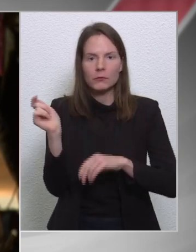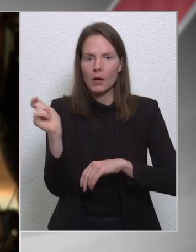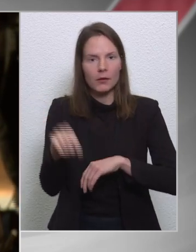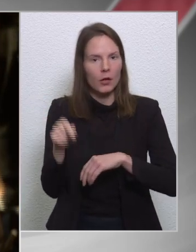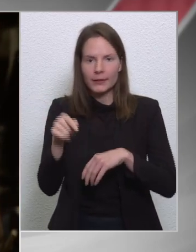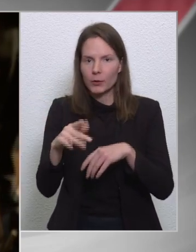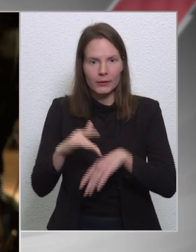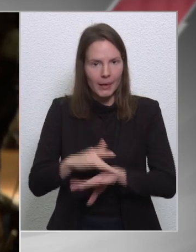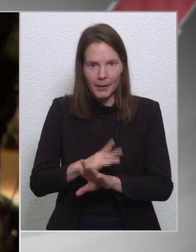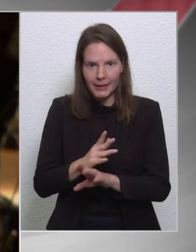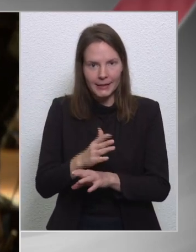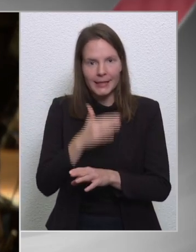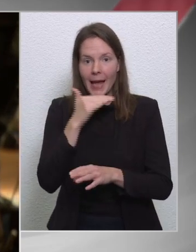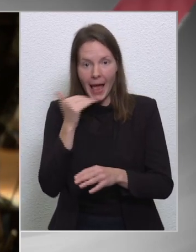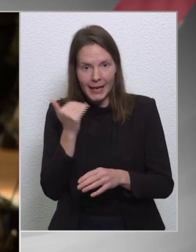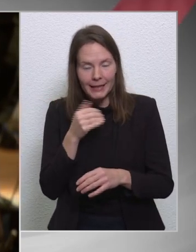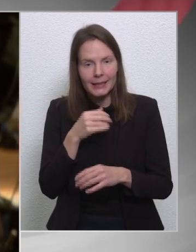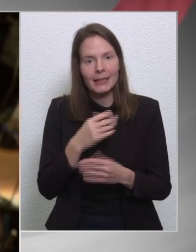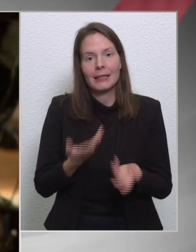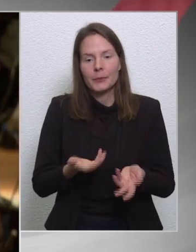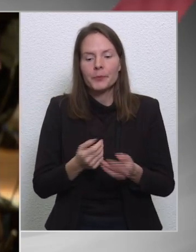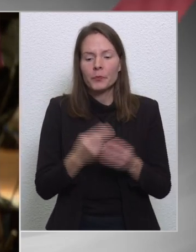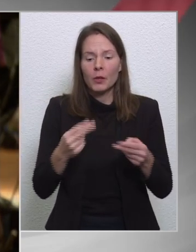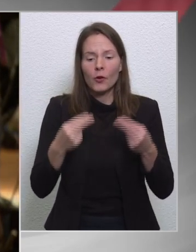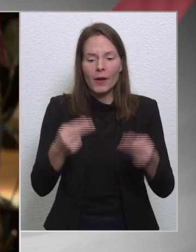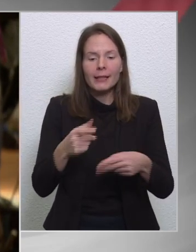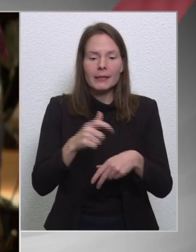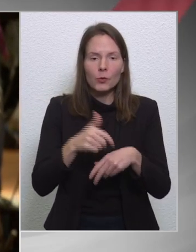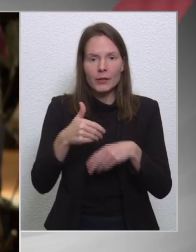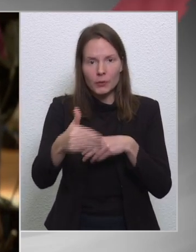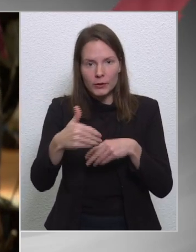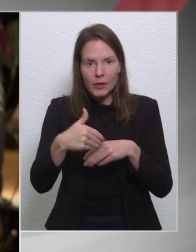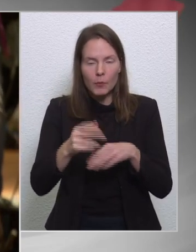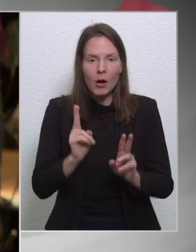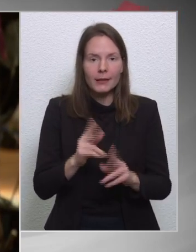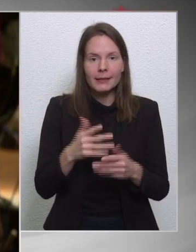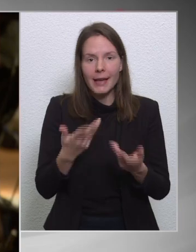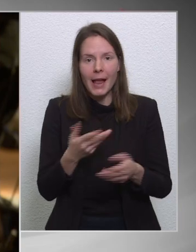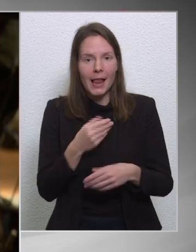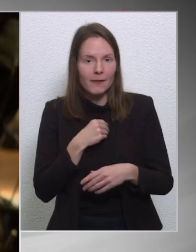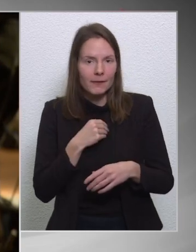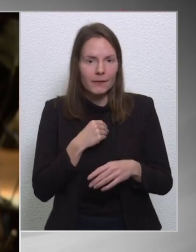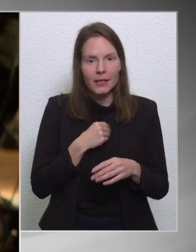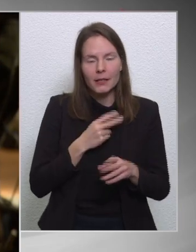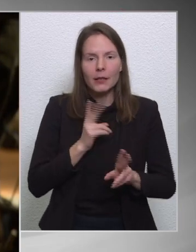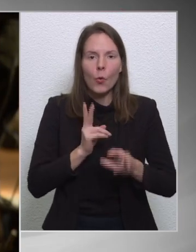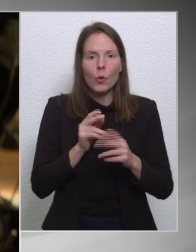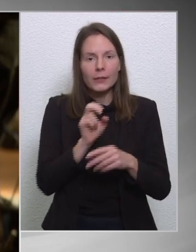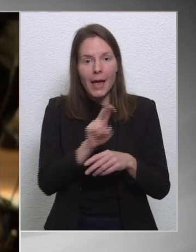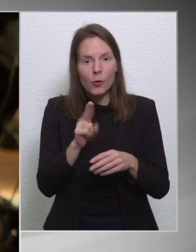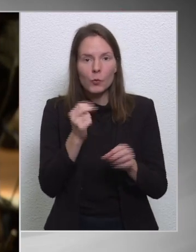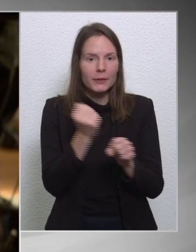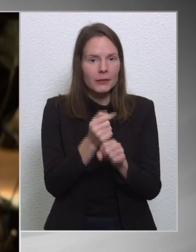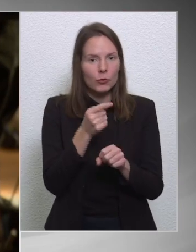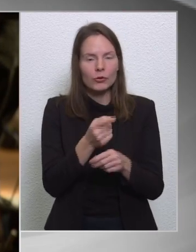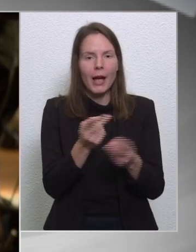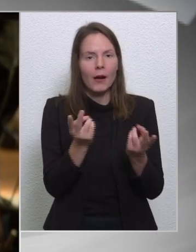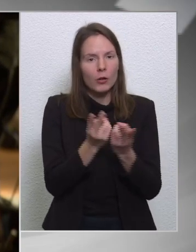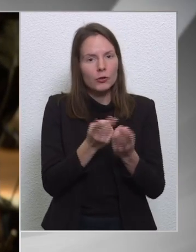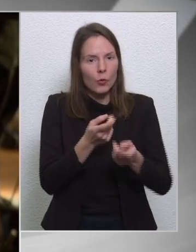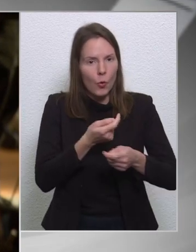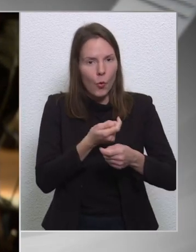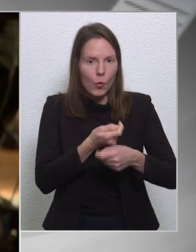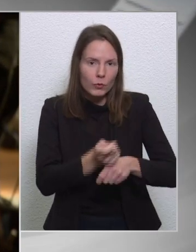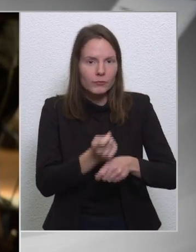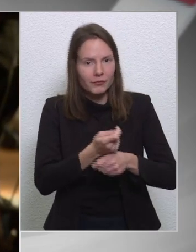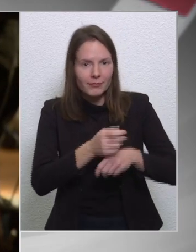előmértékben. A következő időszakban kell-e attól tartani, hogy az Európai Bizottság hasonló nyomás alá kerül,